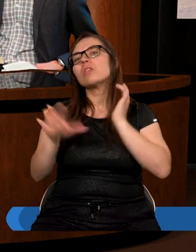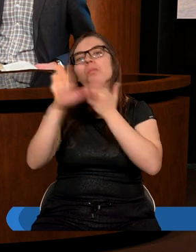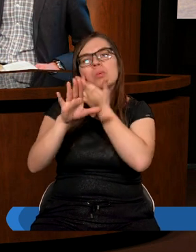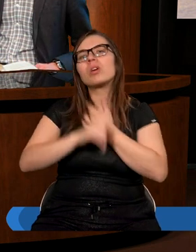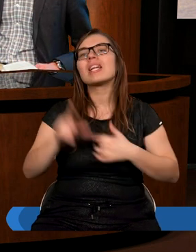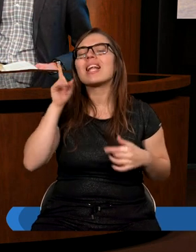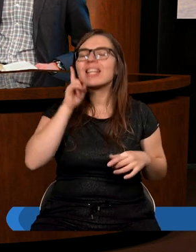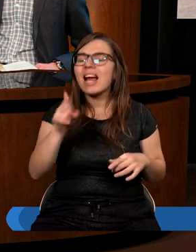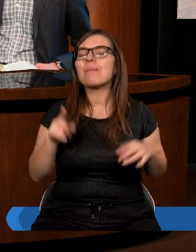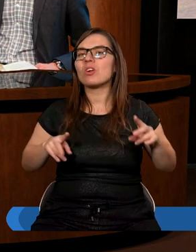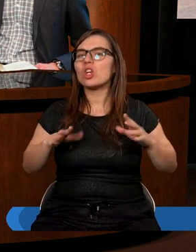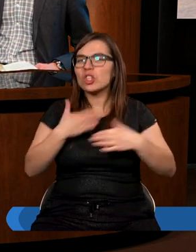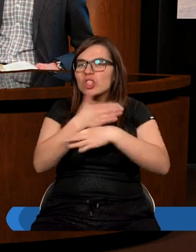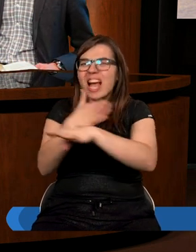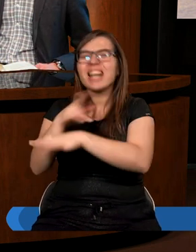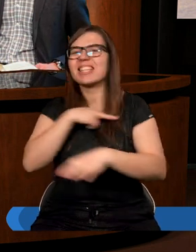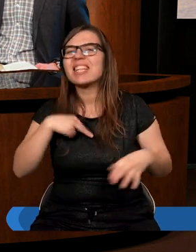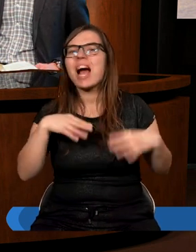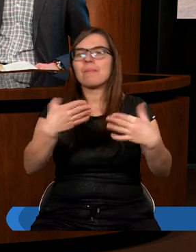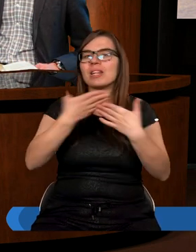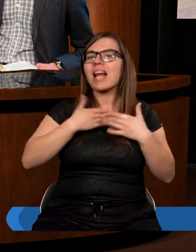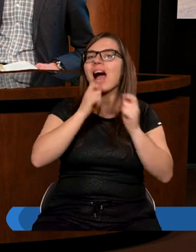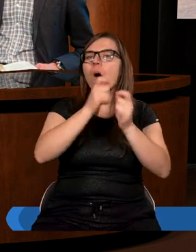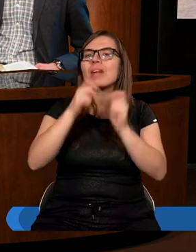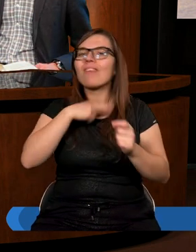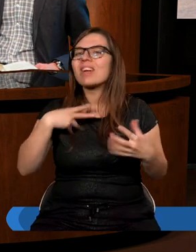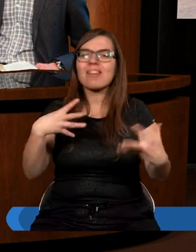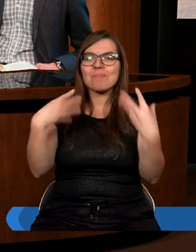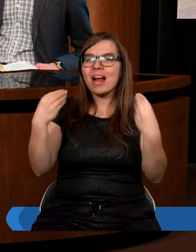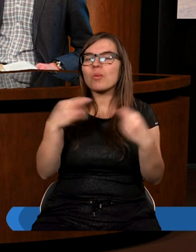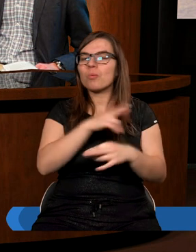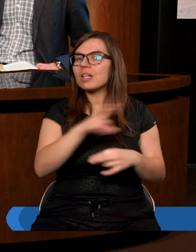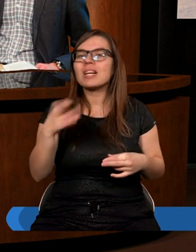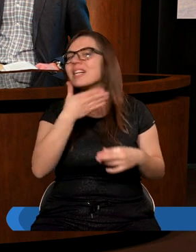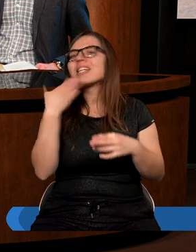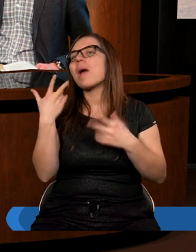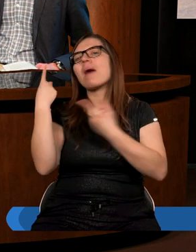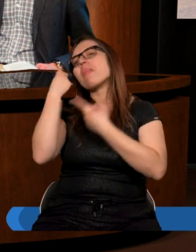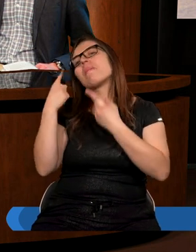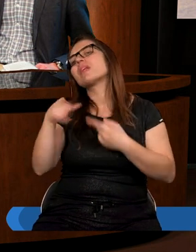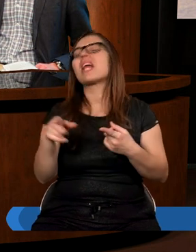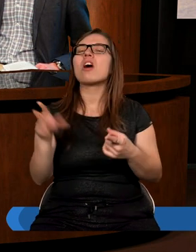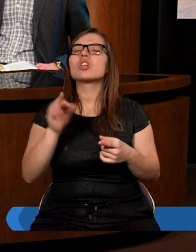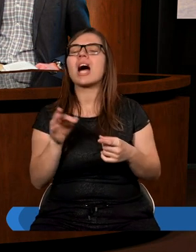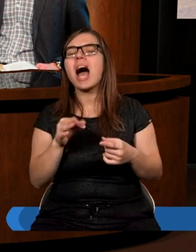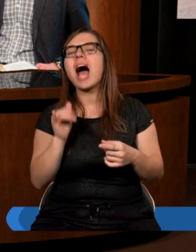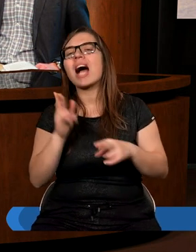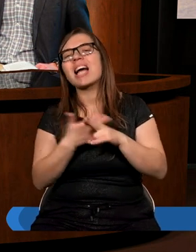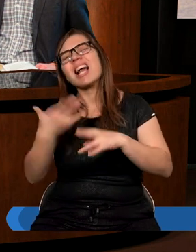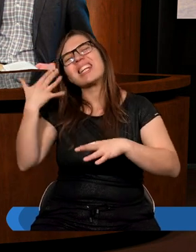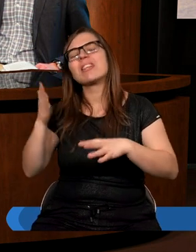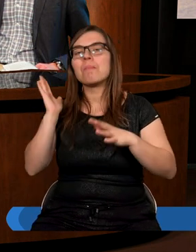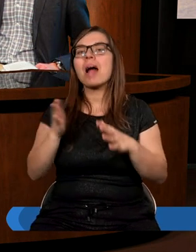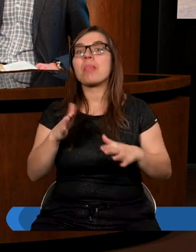dzieląc się z nami, dając, obdarowując, nie ma tak naprawdę na myśli tego, że gdy również będziemy Go